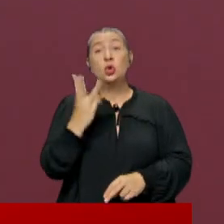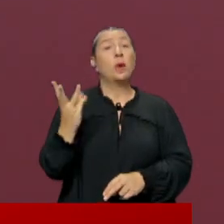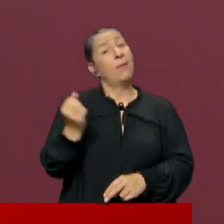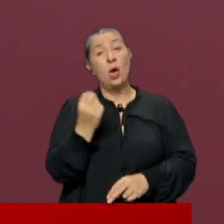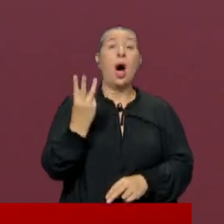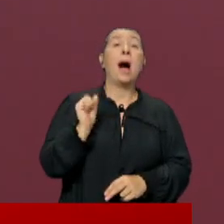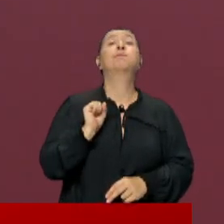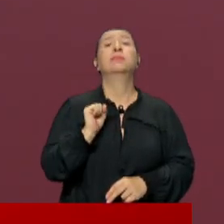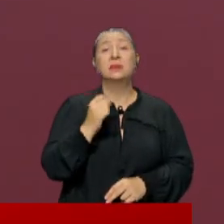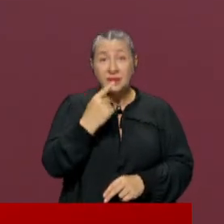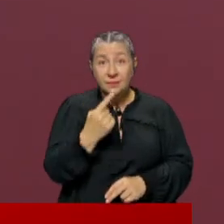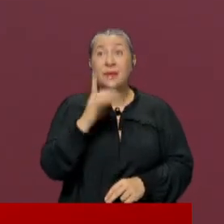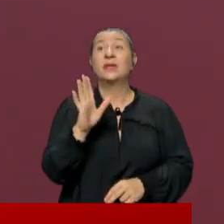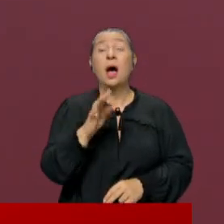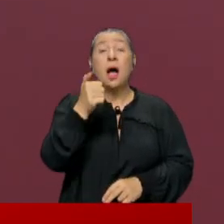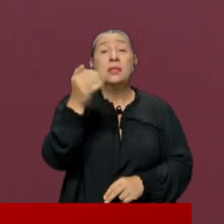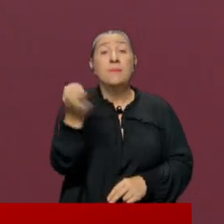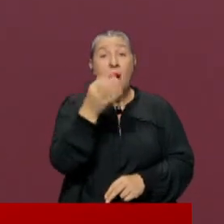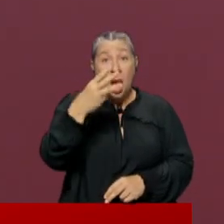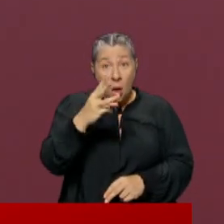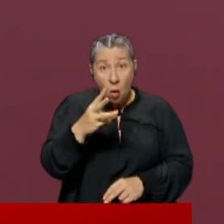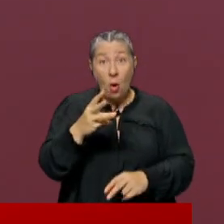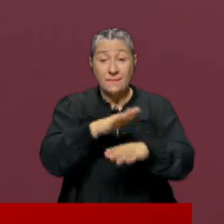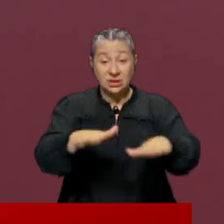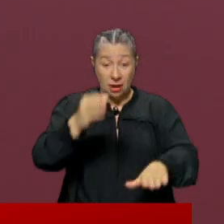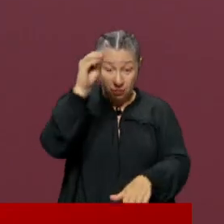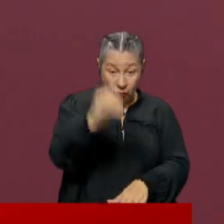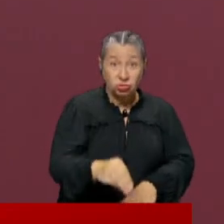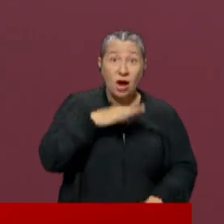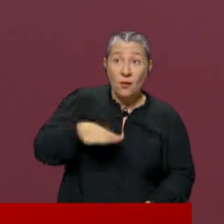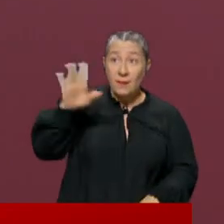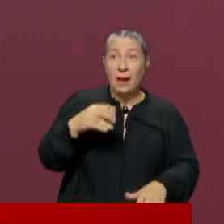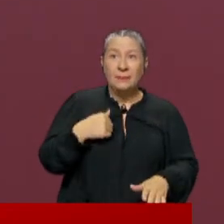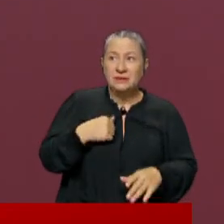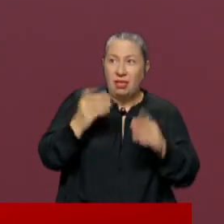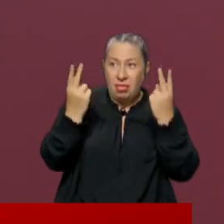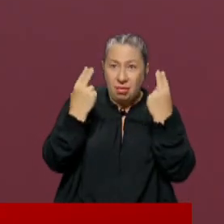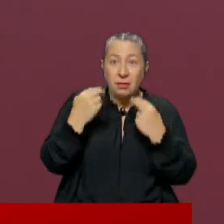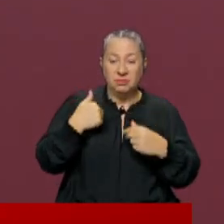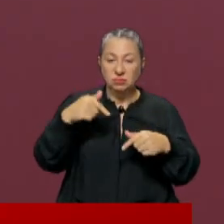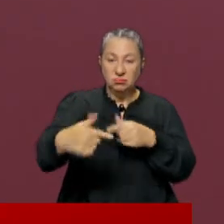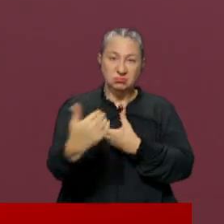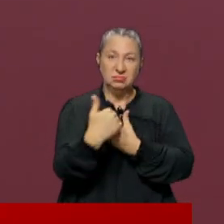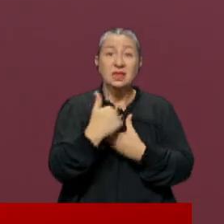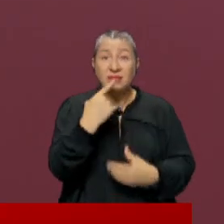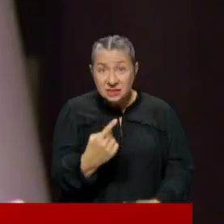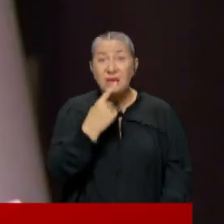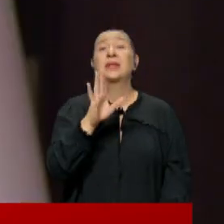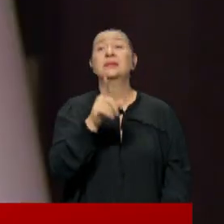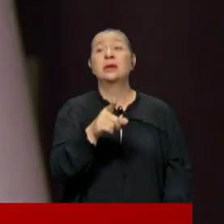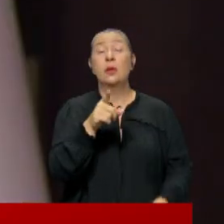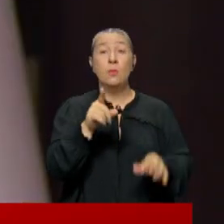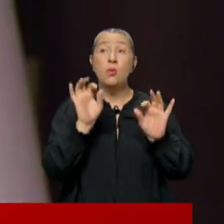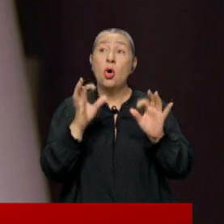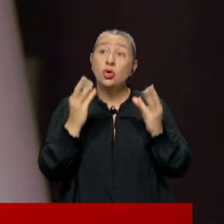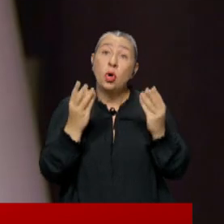aldık, 3'ünü alamadık dedi mi demedim? 6 milyar avroyu masaya basınca Avrupa, biz burada tampon bölge olacağız dediniz mi demediniz mi? Böyle